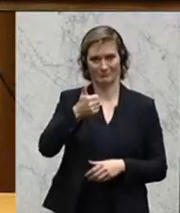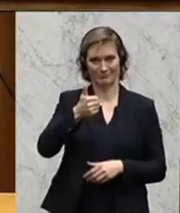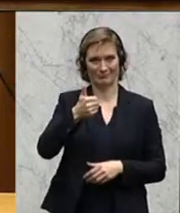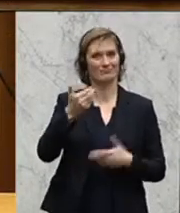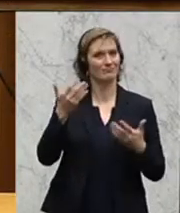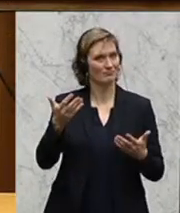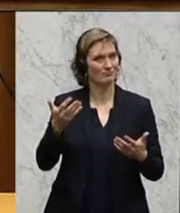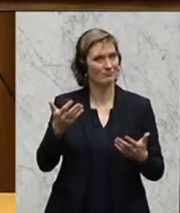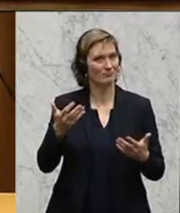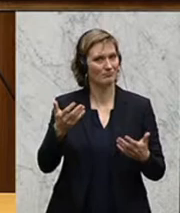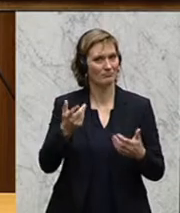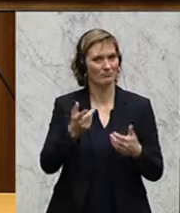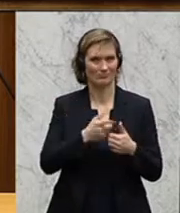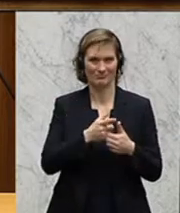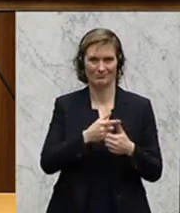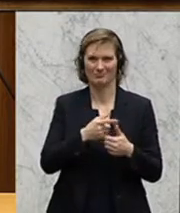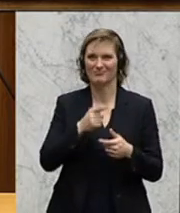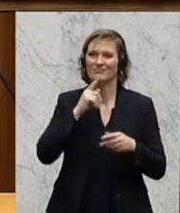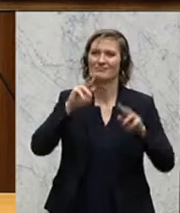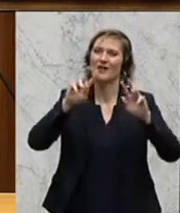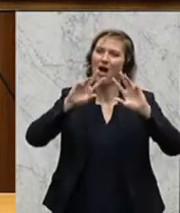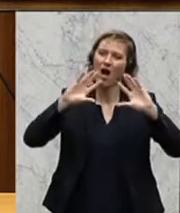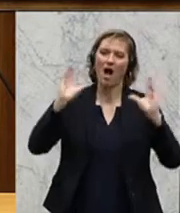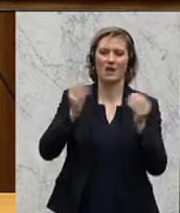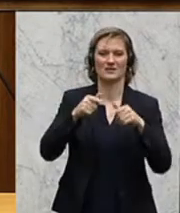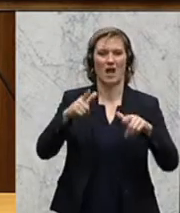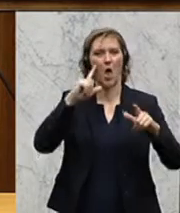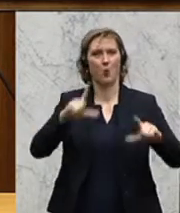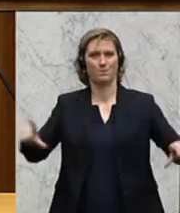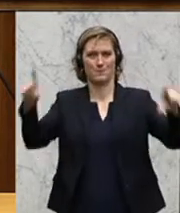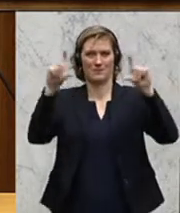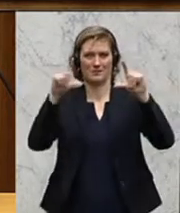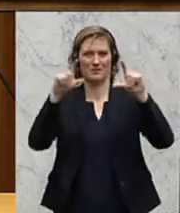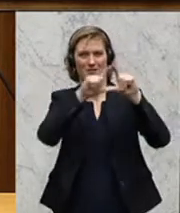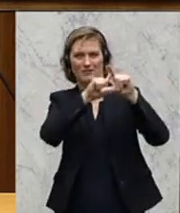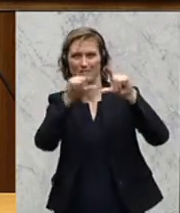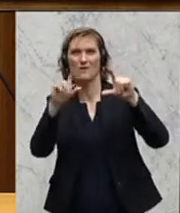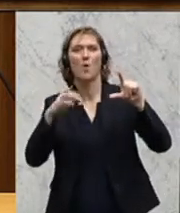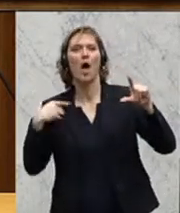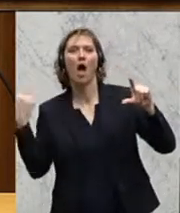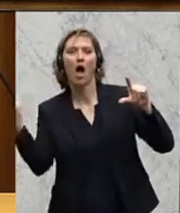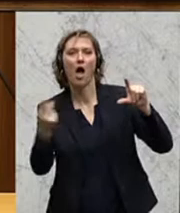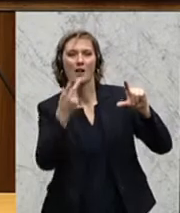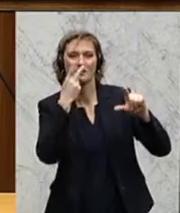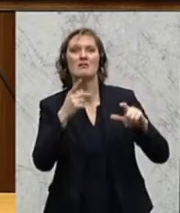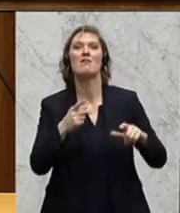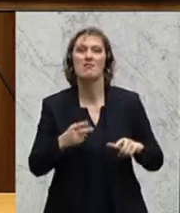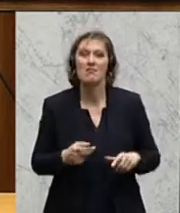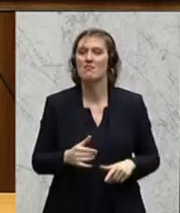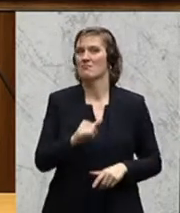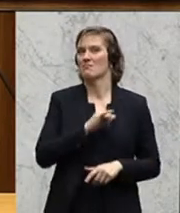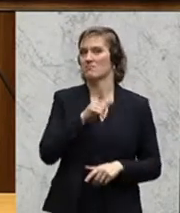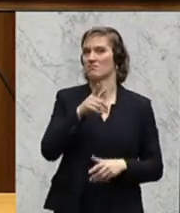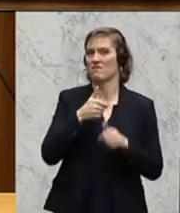einen, und das ist, glaube ich, die Klammer über allem, und das sollte auch uns allen eine Triebfeder sein,